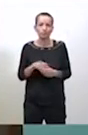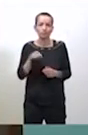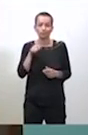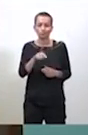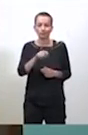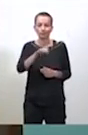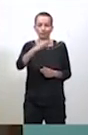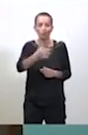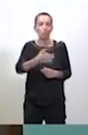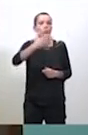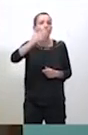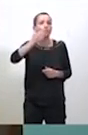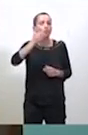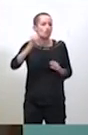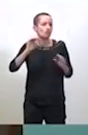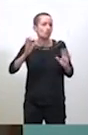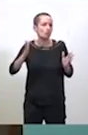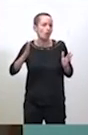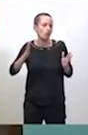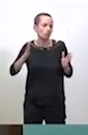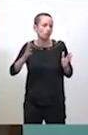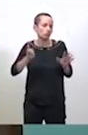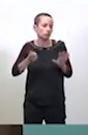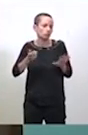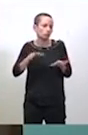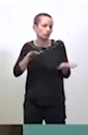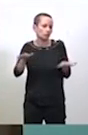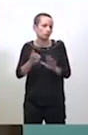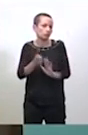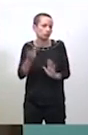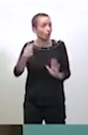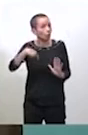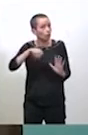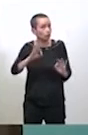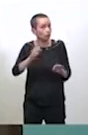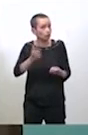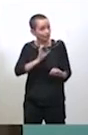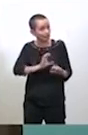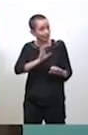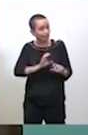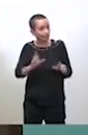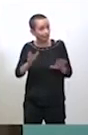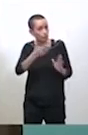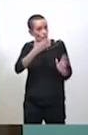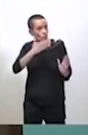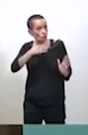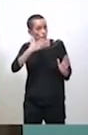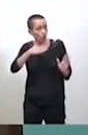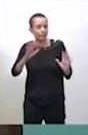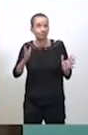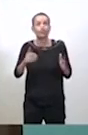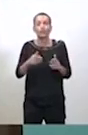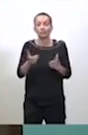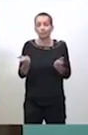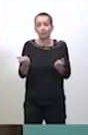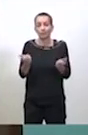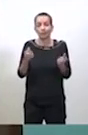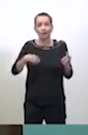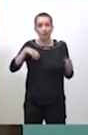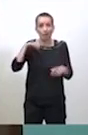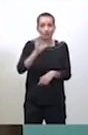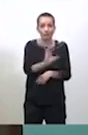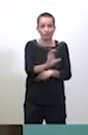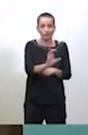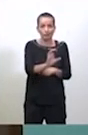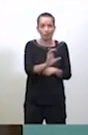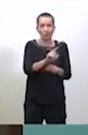les taux, et nous nous y employons, c'est vraiment en fait essayer de gérer beaucoup plus nos investissements via des